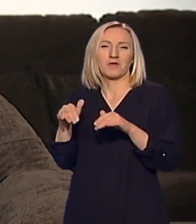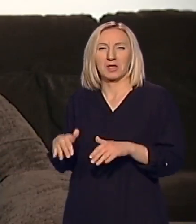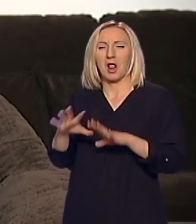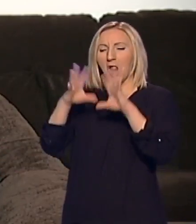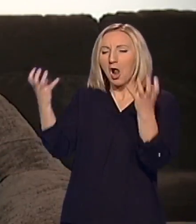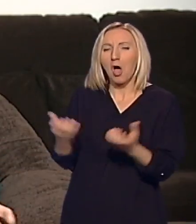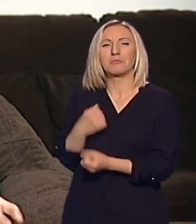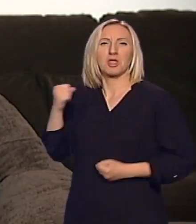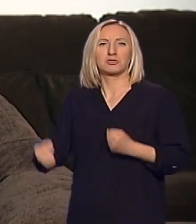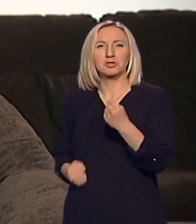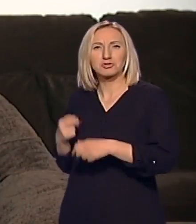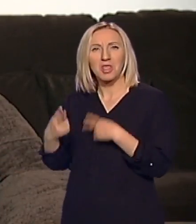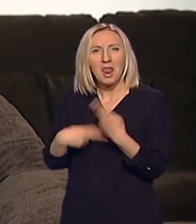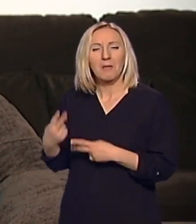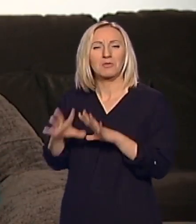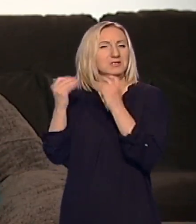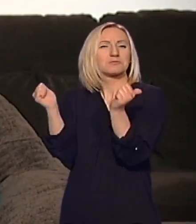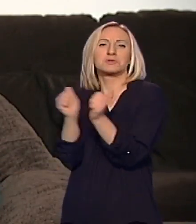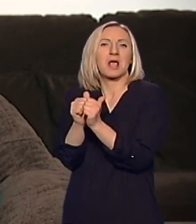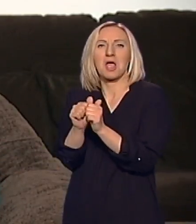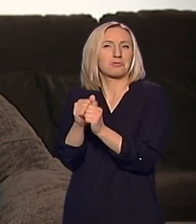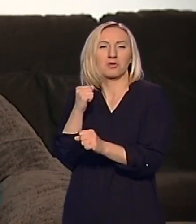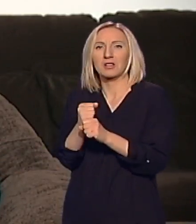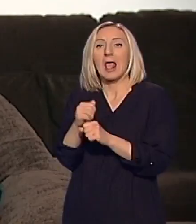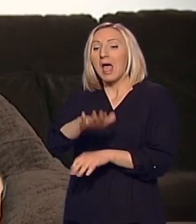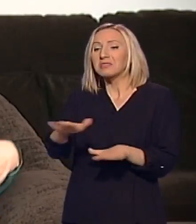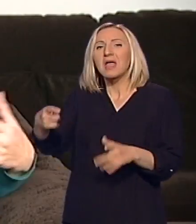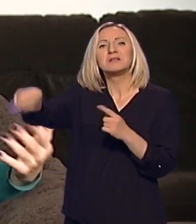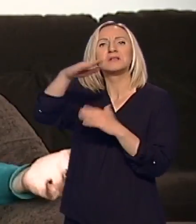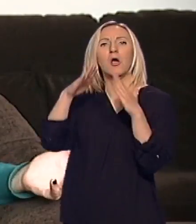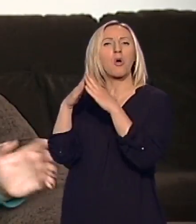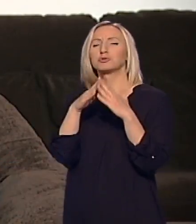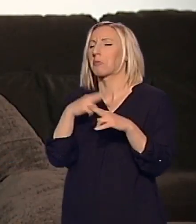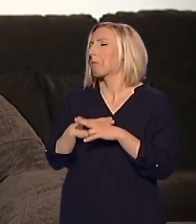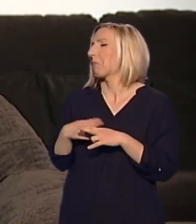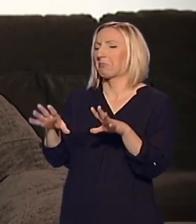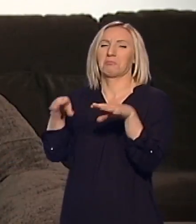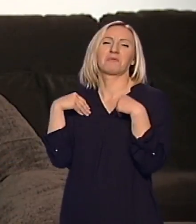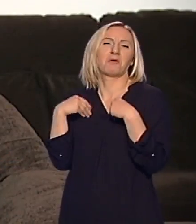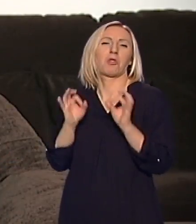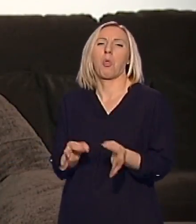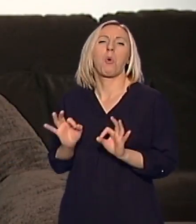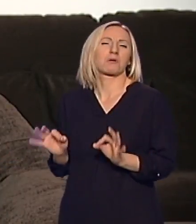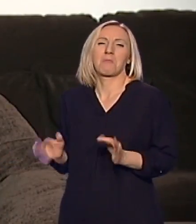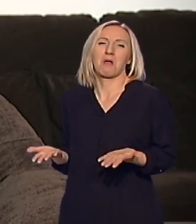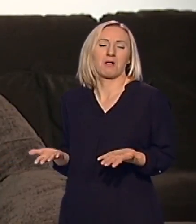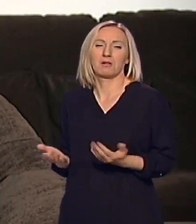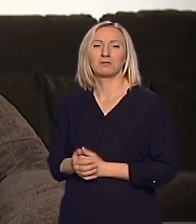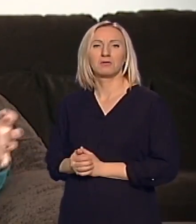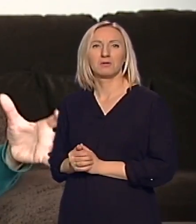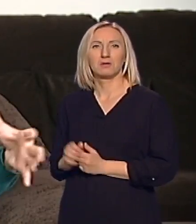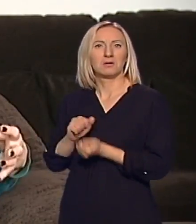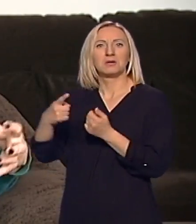na polju, sve smo zajedno radili. Čak i deca u Komšiluku su potpuno normalno prihvatili njega.